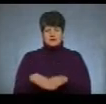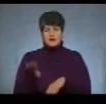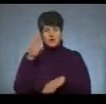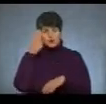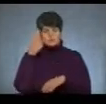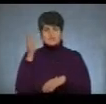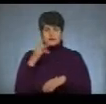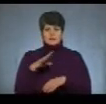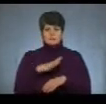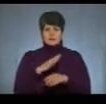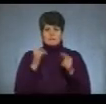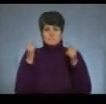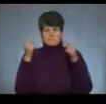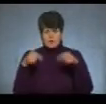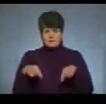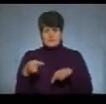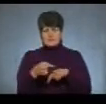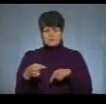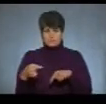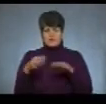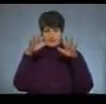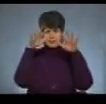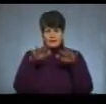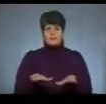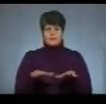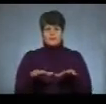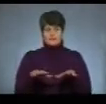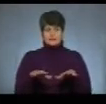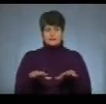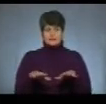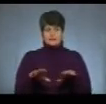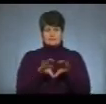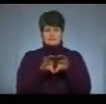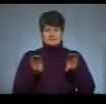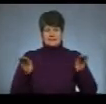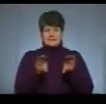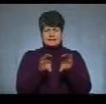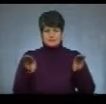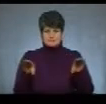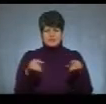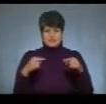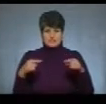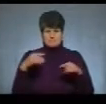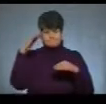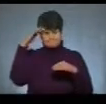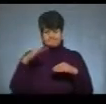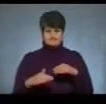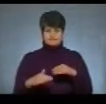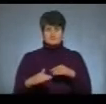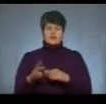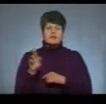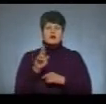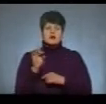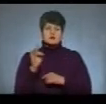які були, провалилися на перший поверх, їх накрило бетонними плитами інших поверхів. Ярослав Гав'янець